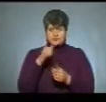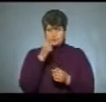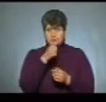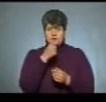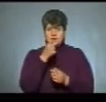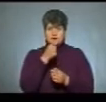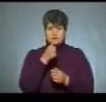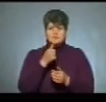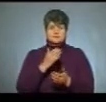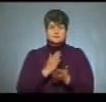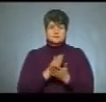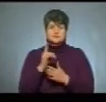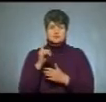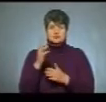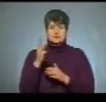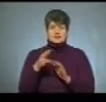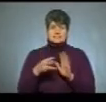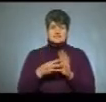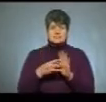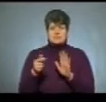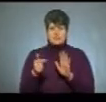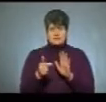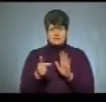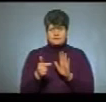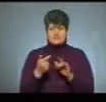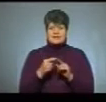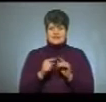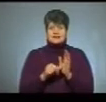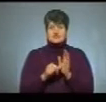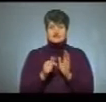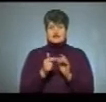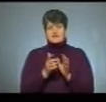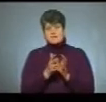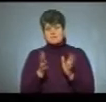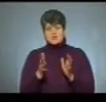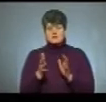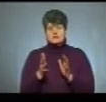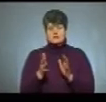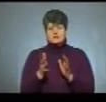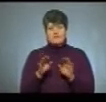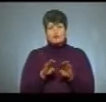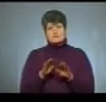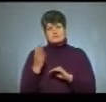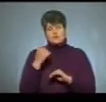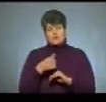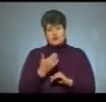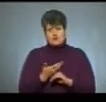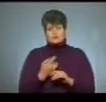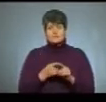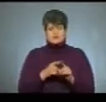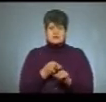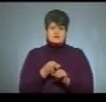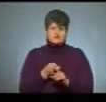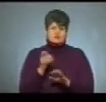складає 138 гривень. Це на 6 гривень більше, ніж в порівнянні з минулим роком. Це в зв'язку з